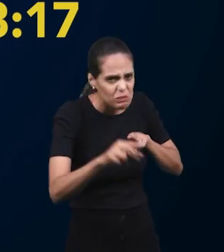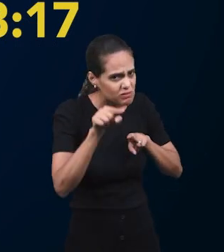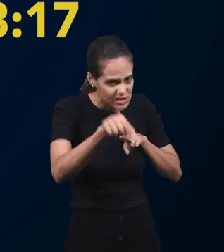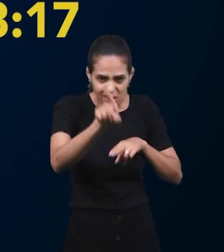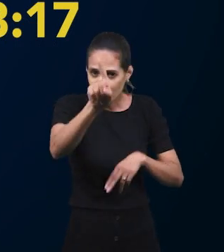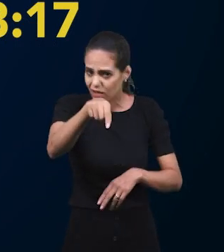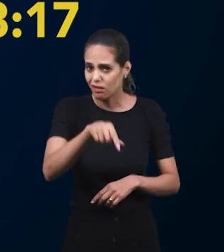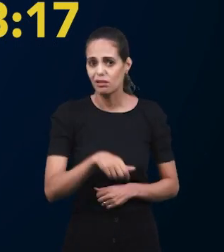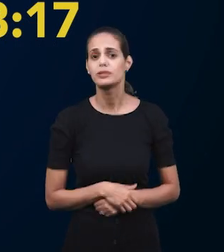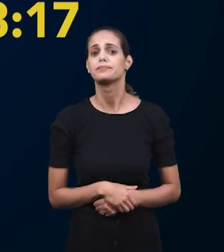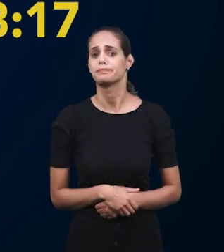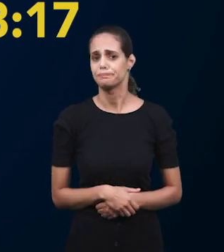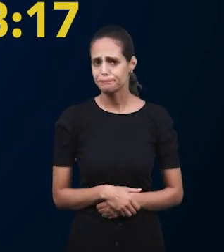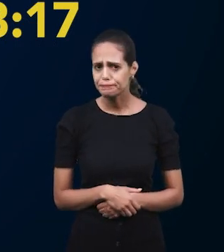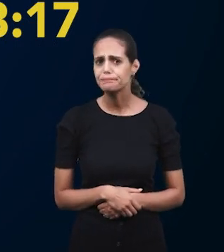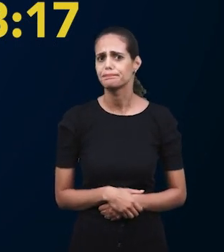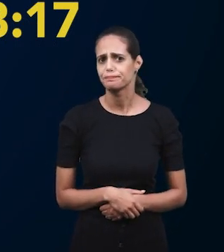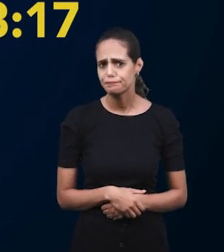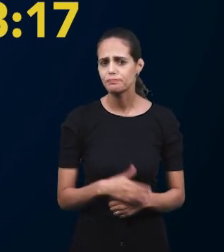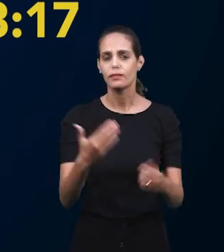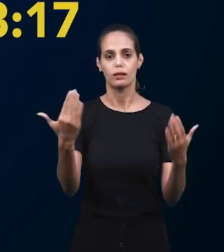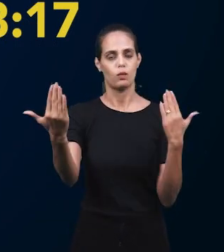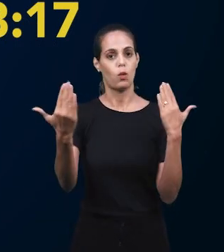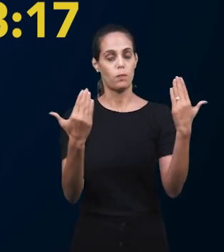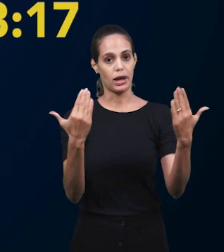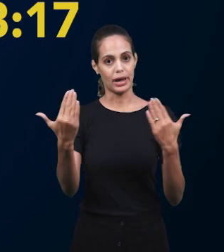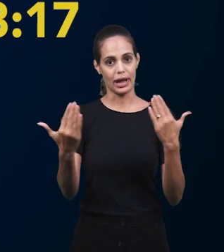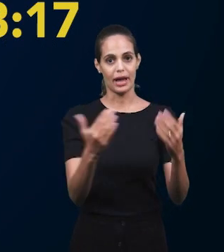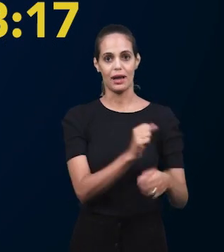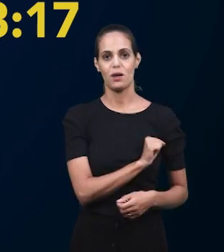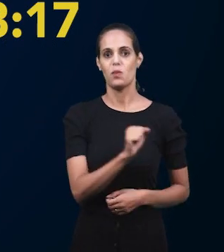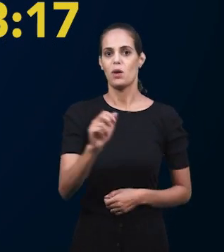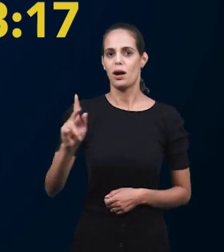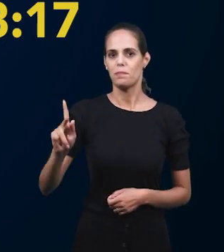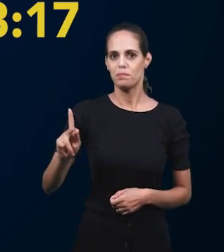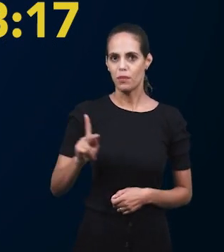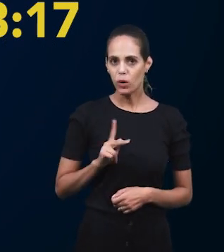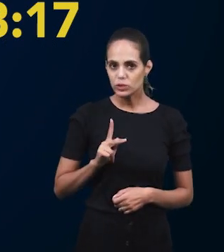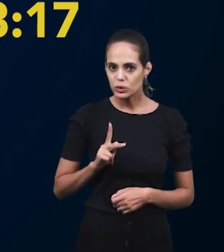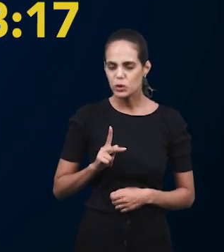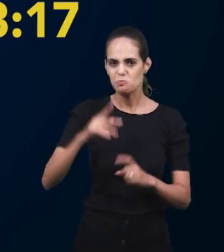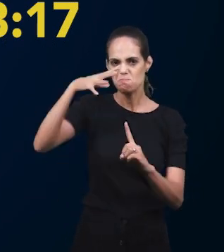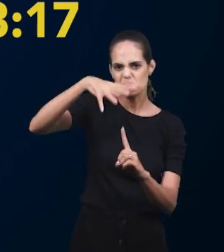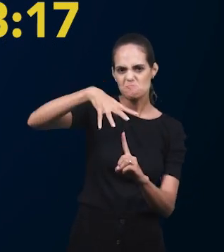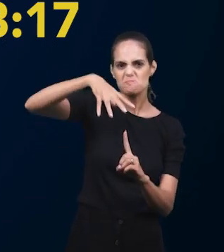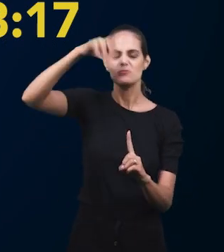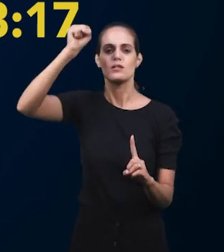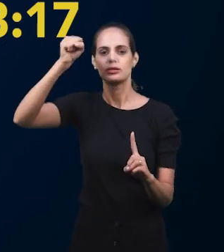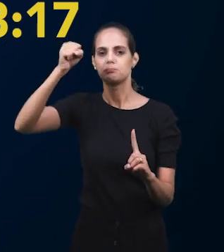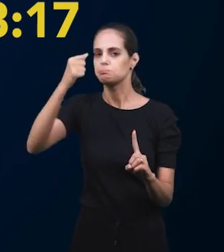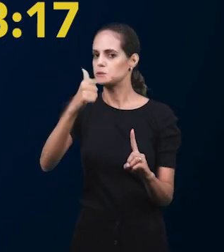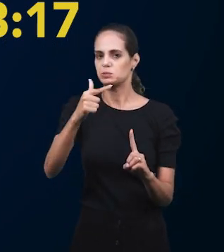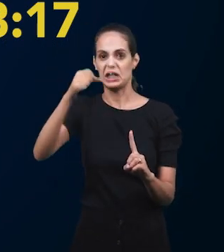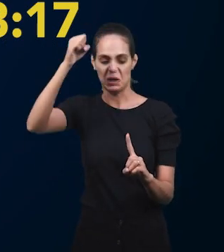Он наг, и слеп. И мы можем увидеть следующую.